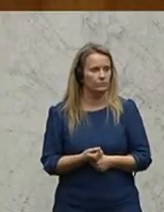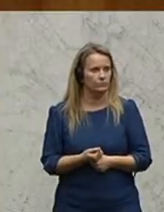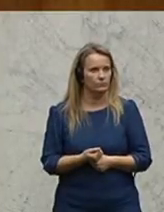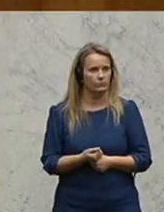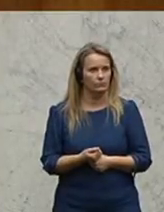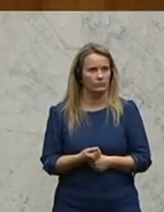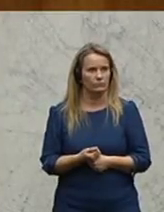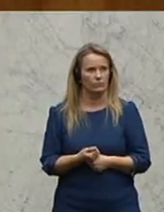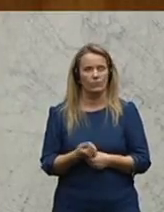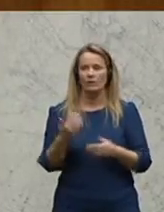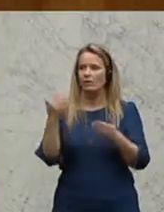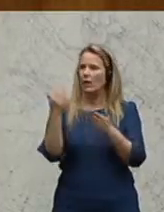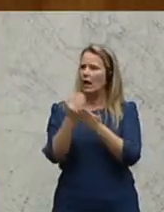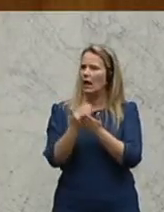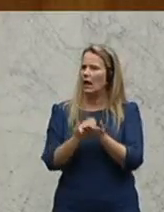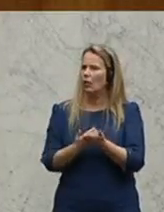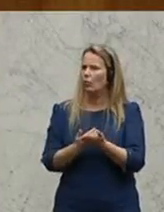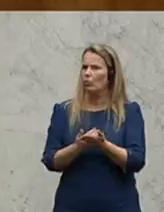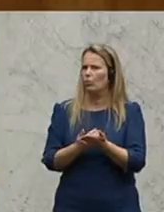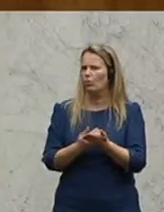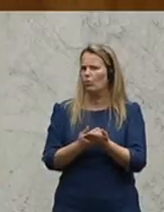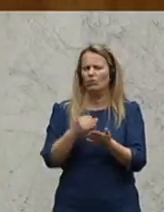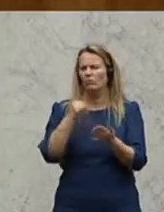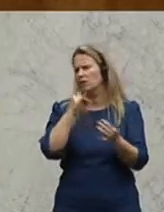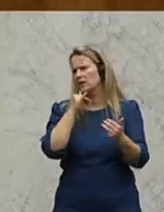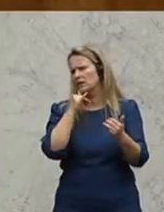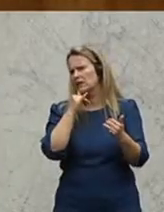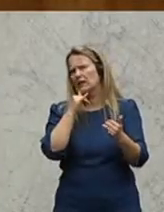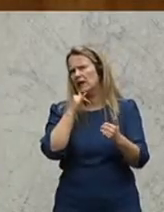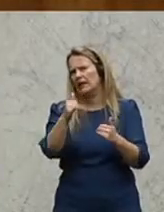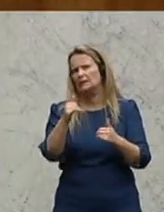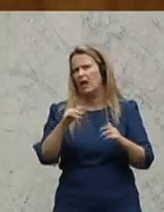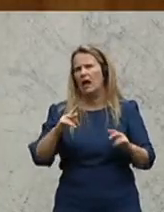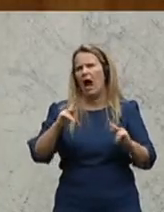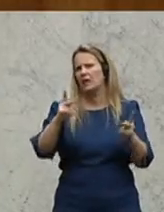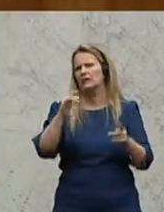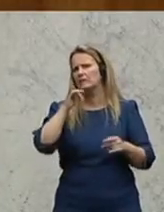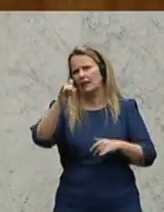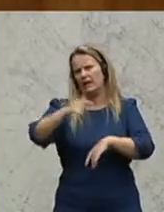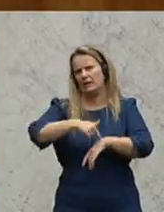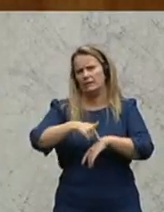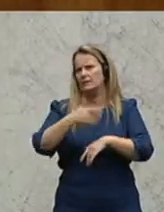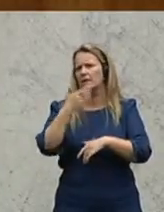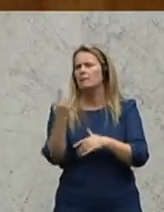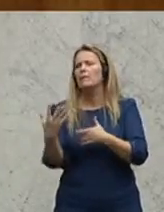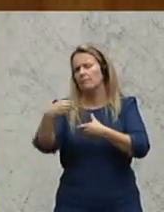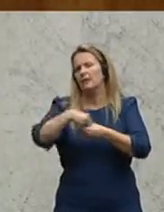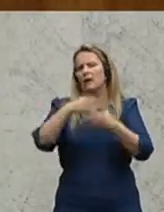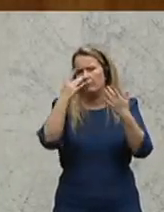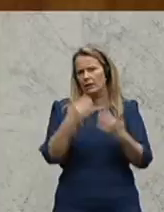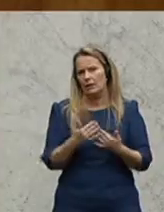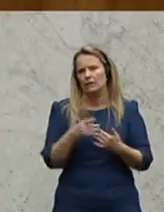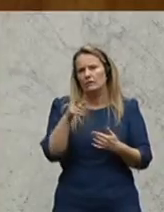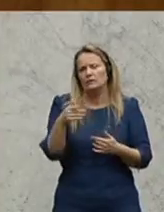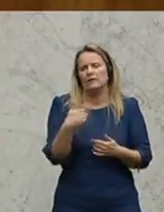Regelung der aktiven Reisezeit nicht mehr mit einberechnet haben. Das war